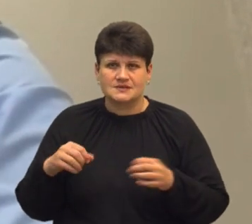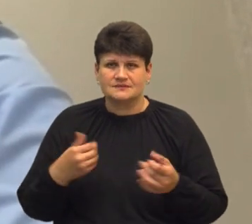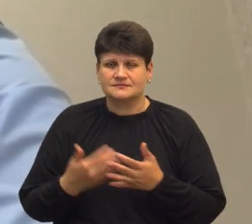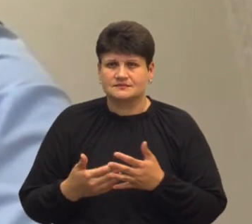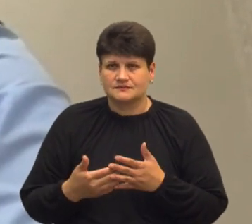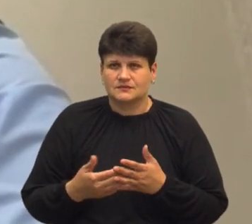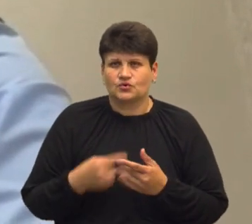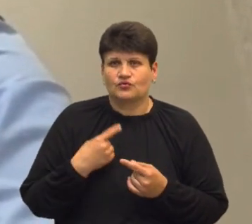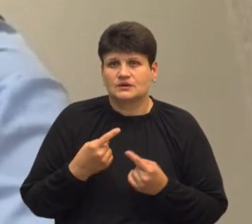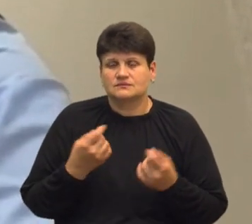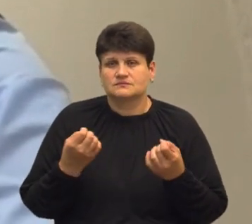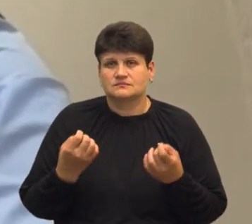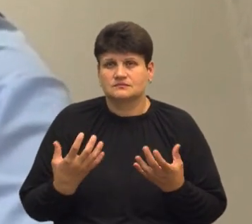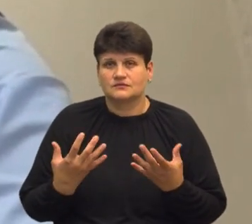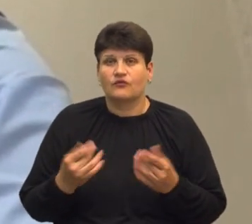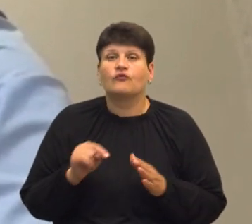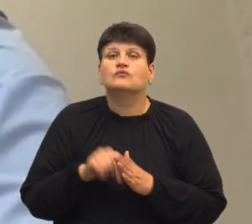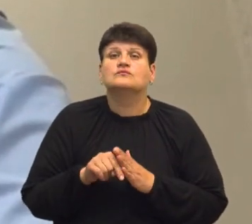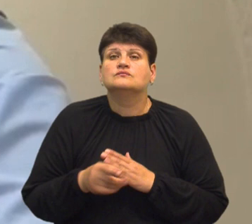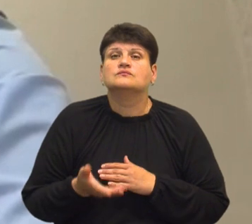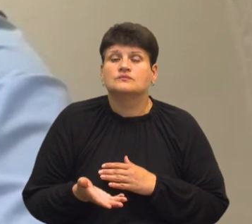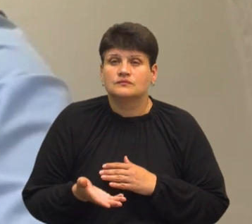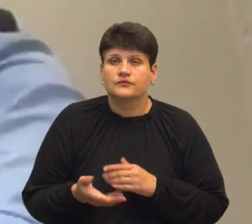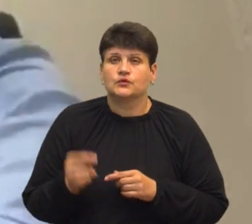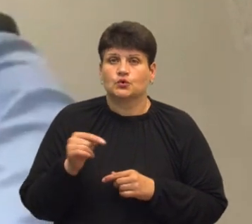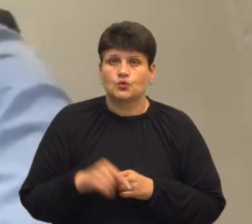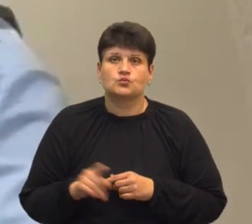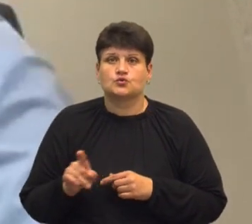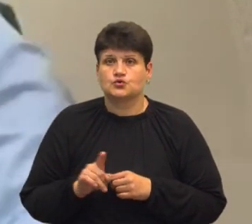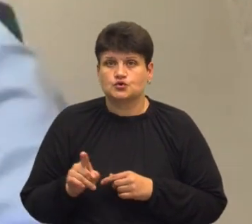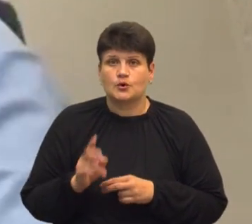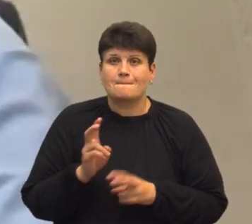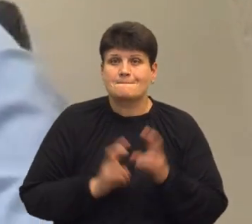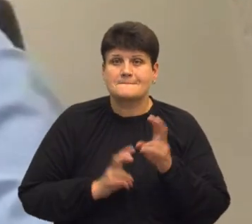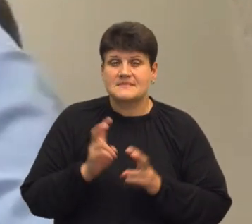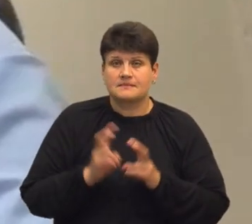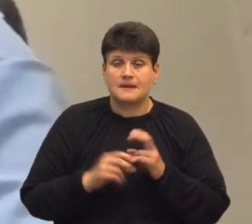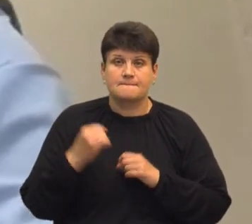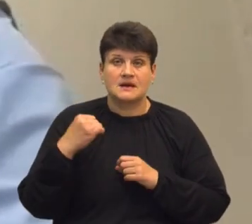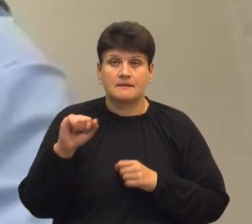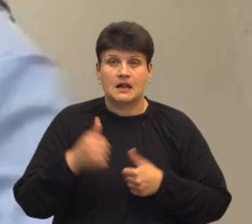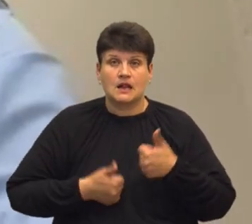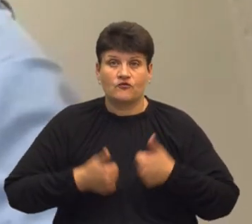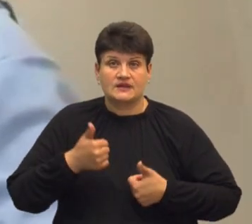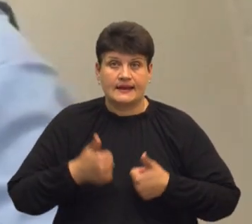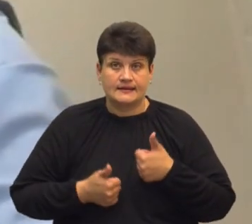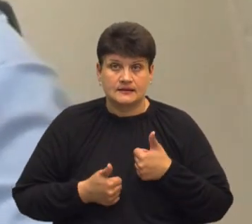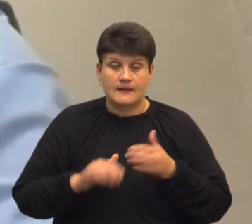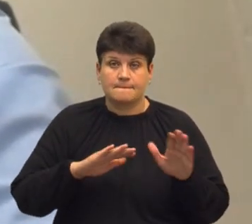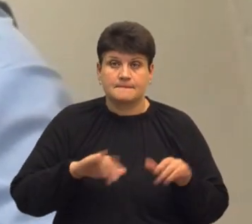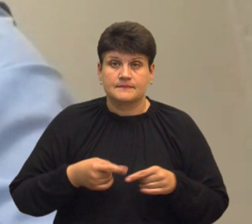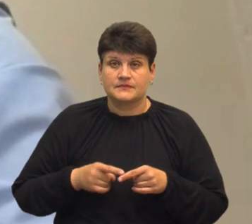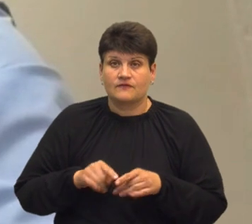в чому полягала? Полягала вона в тому, що підприємство перемагало у тендері, після чого